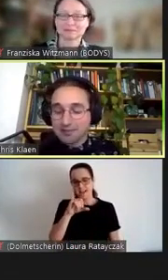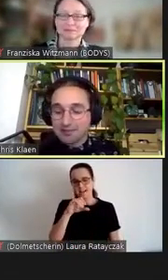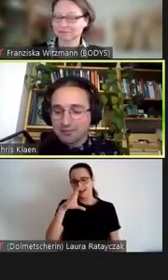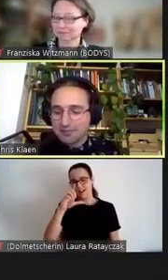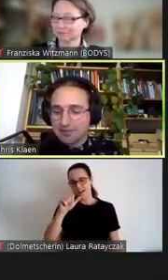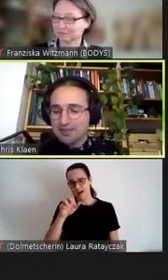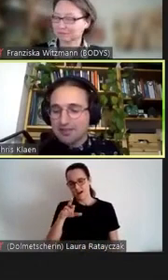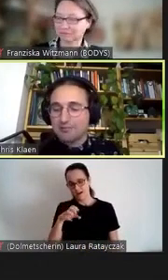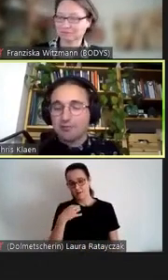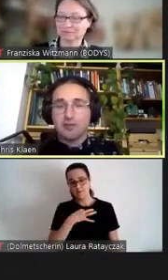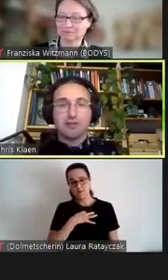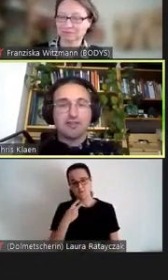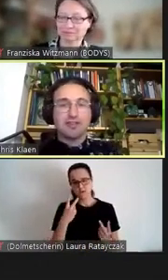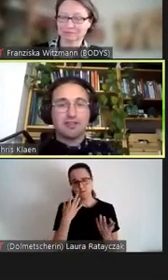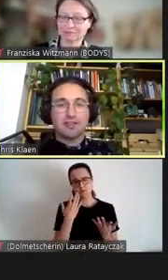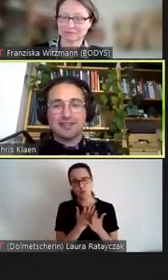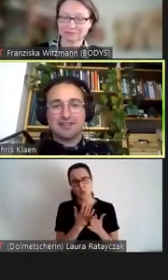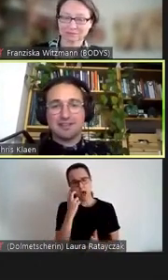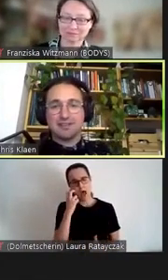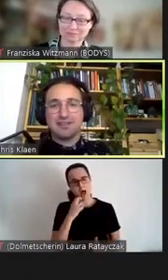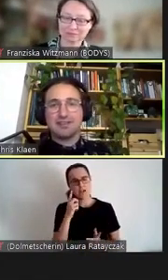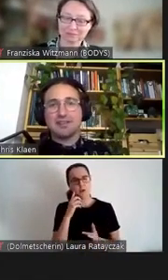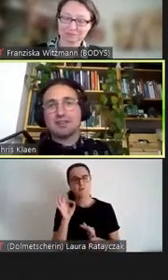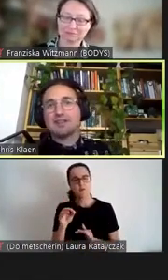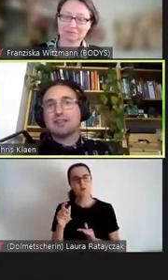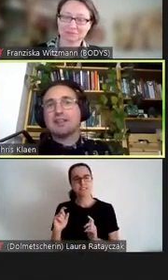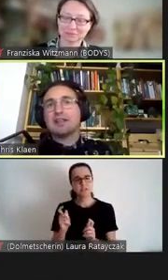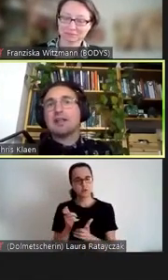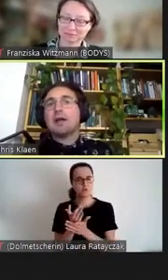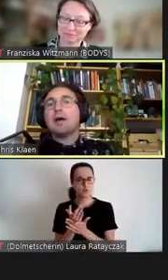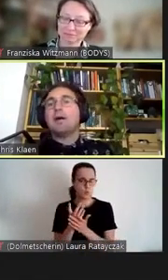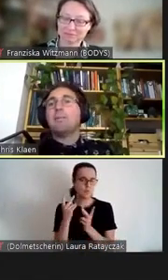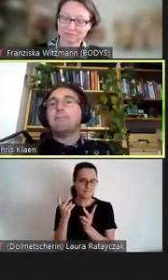vor wichtig und ich fürchte nach wie vor auch gesellschaftlich sehr wichtig.